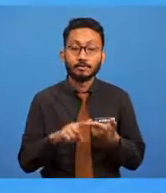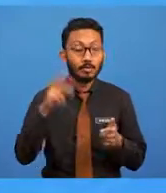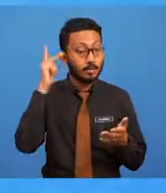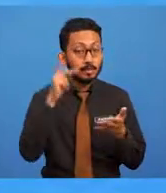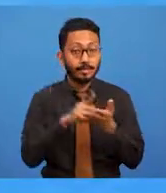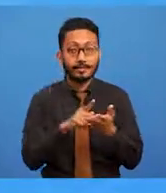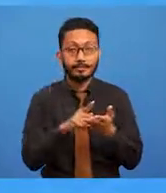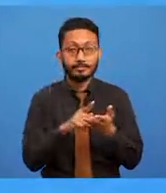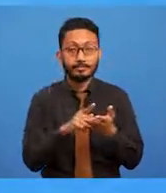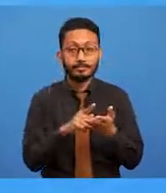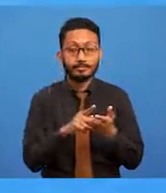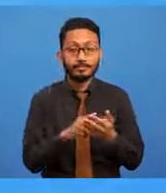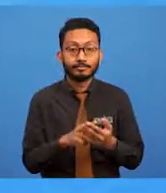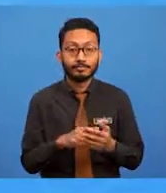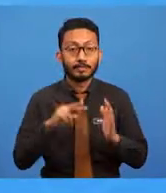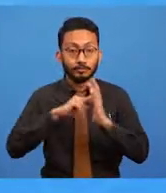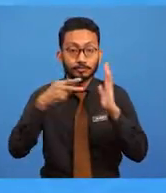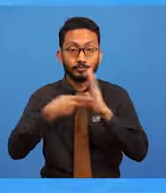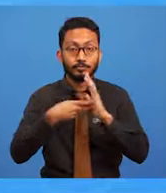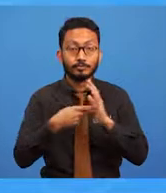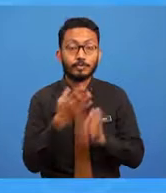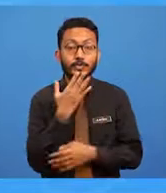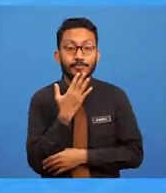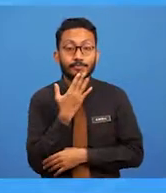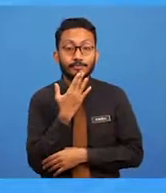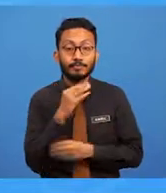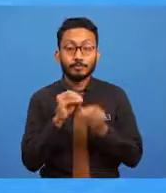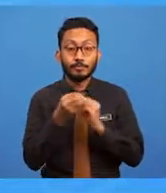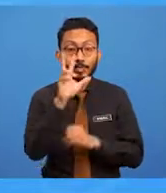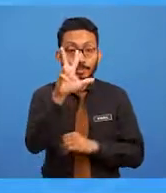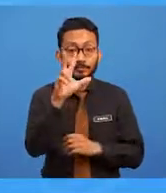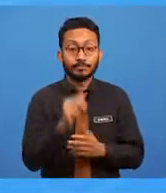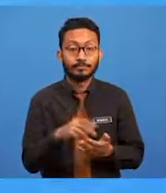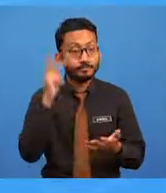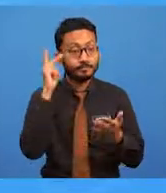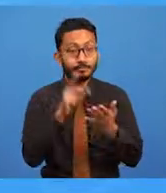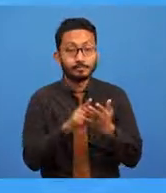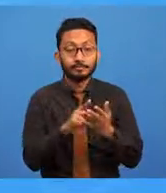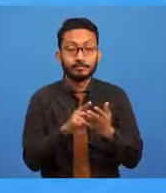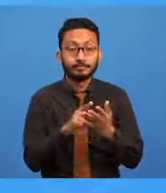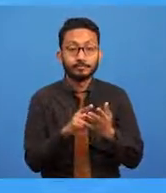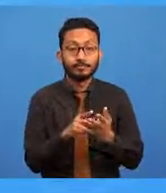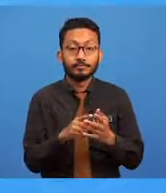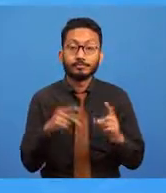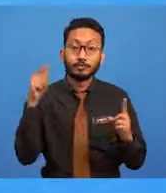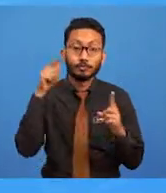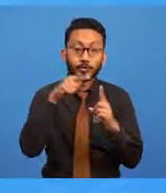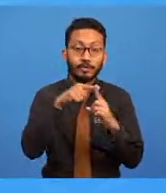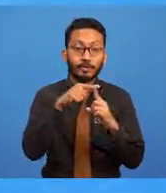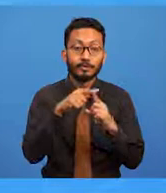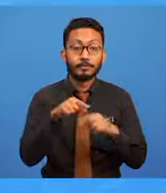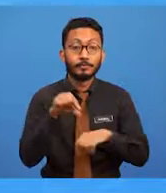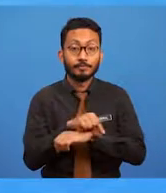warna. Yang ketiga, mengenali sasaran pengguna. Yang keempat,